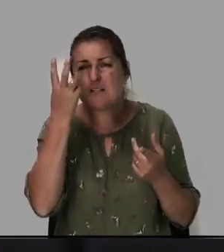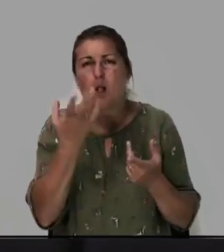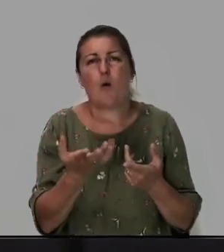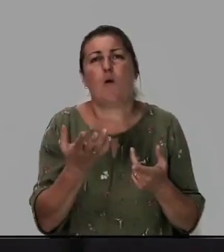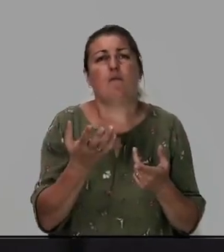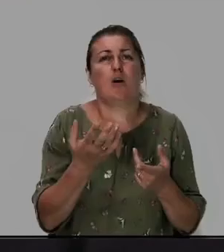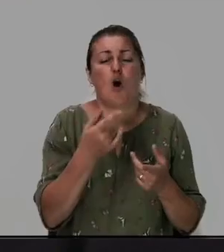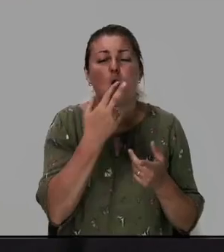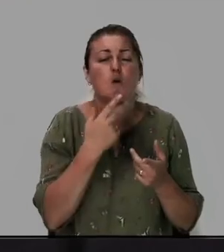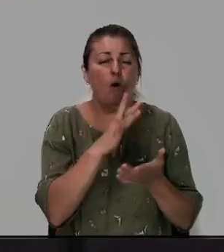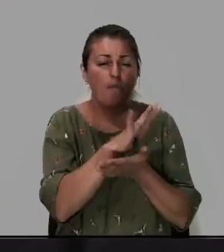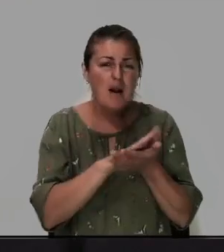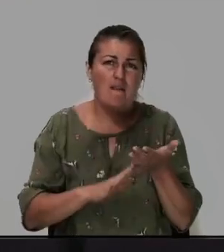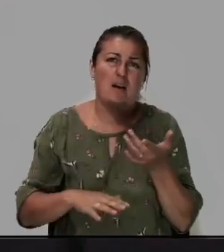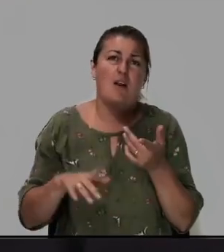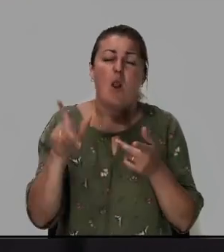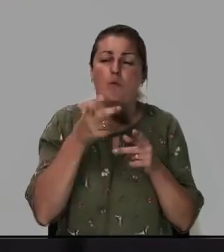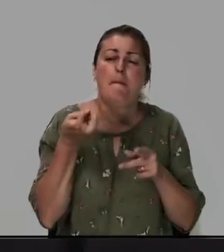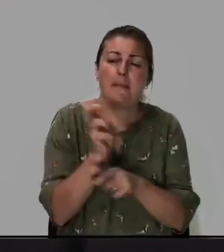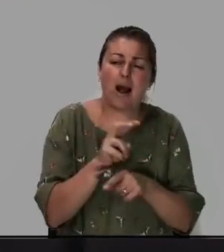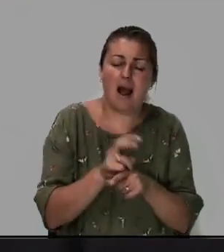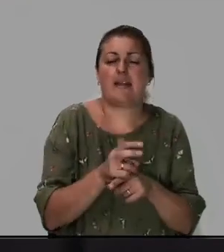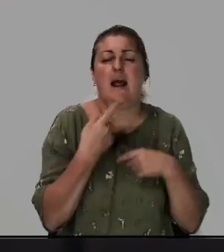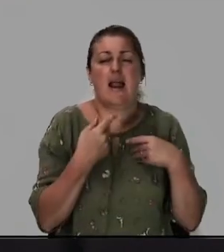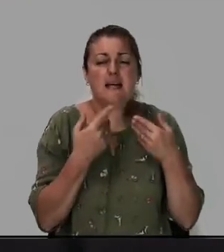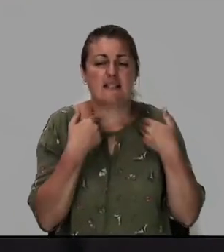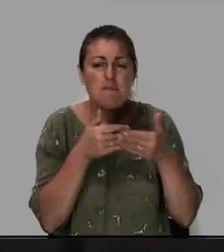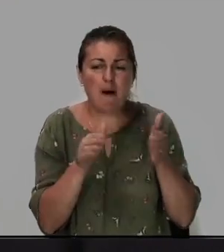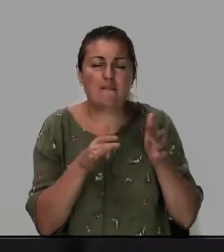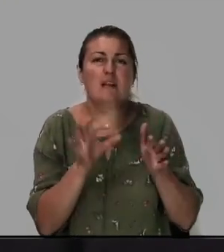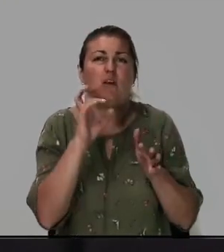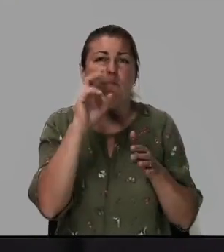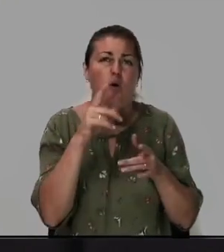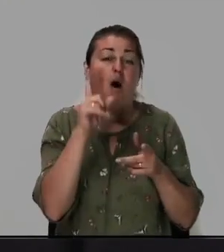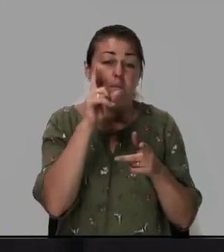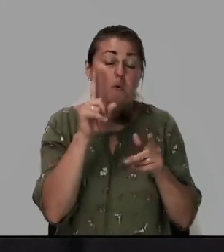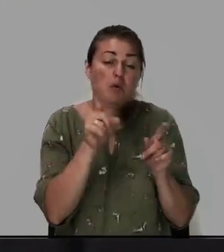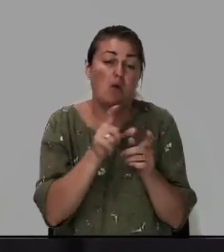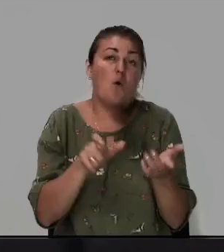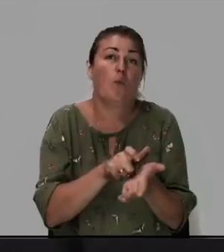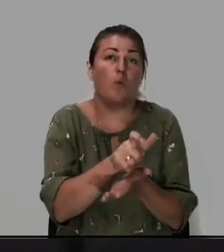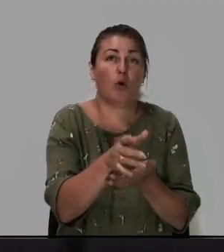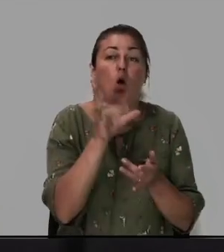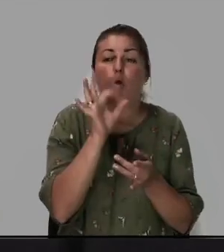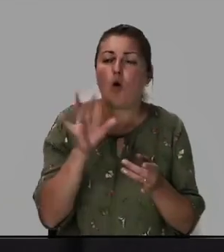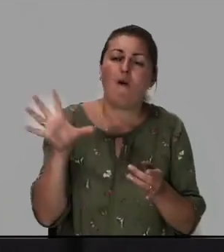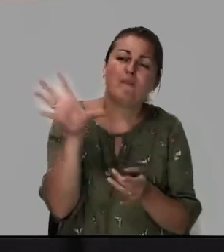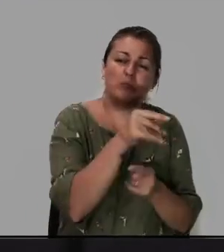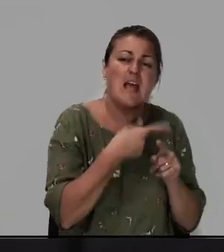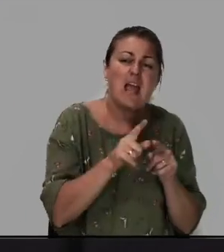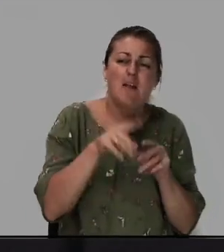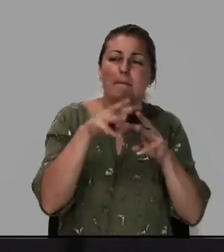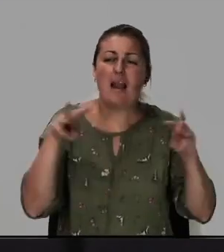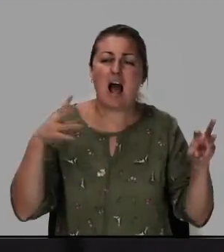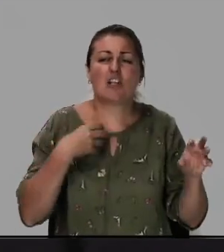проливалась кровь, люди проходили, исповедовались пред Богом. Бог оставил такой путь. Но все эти миллиарды